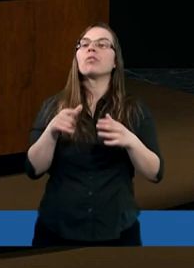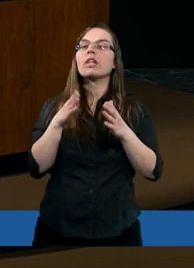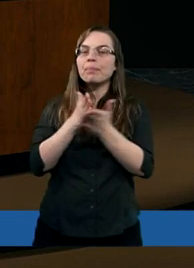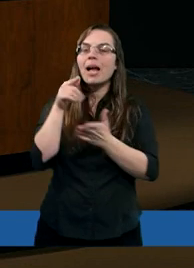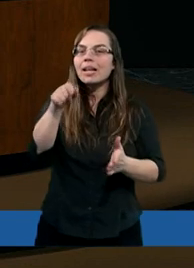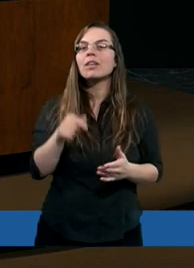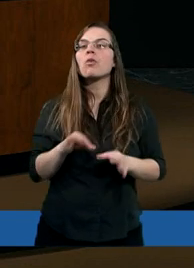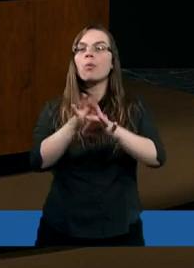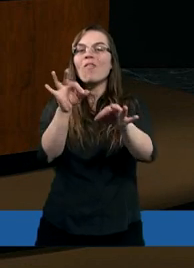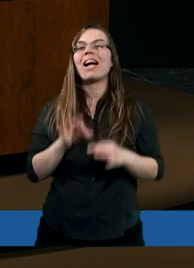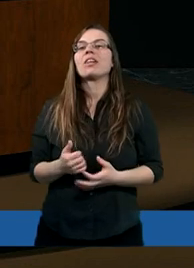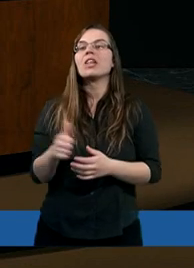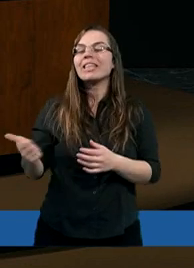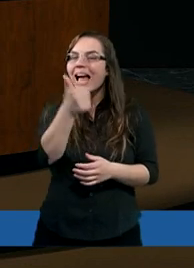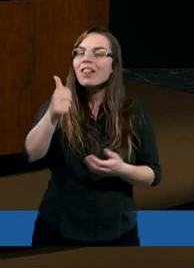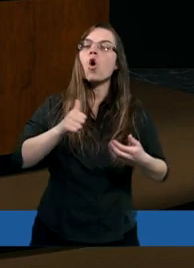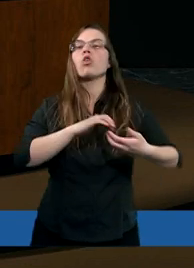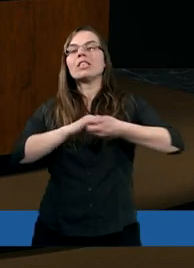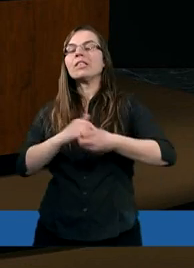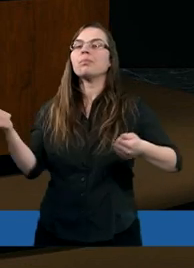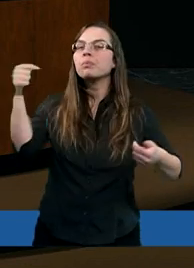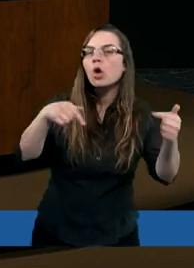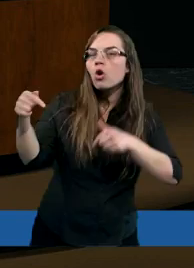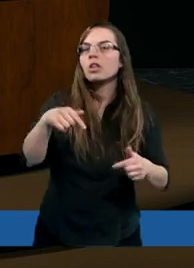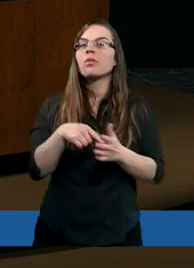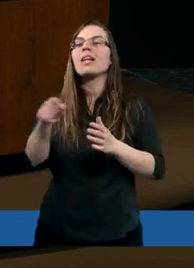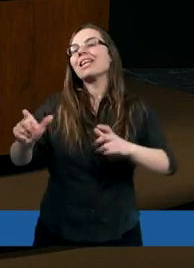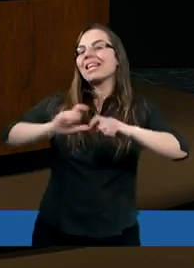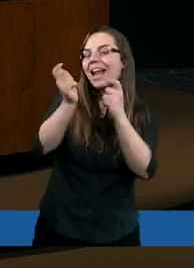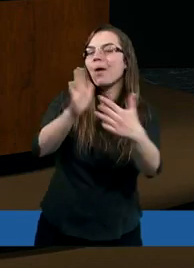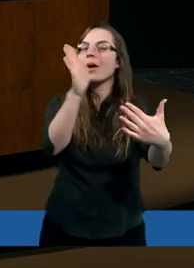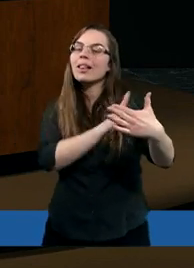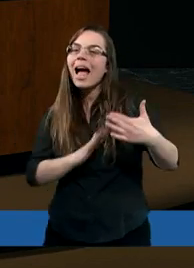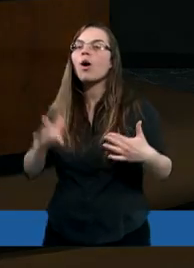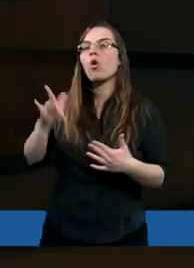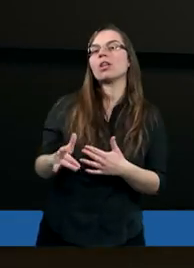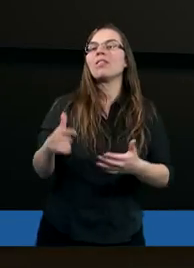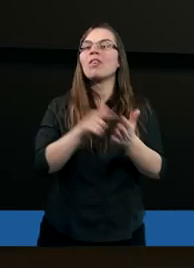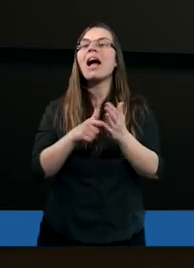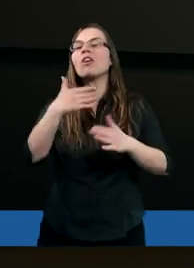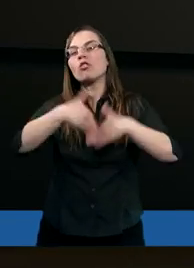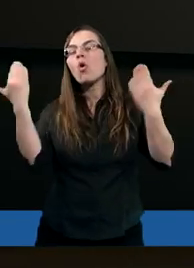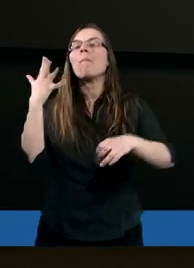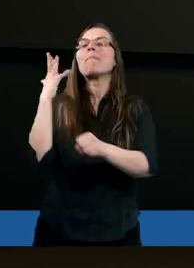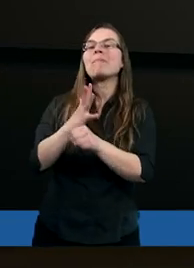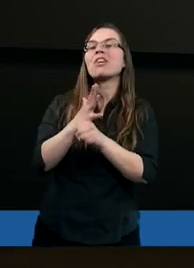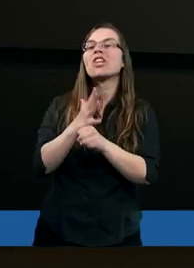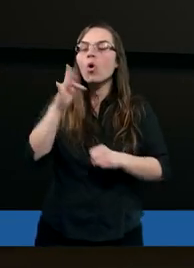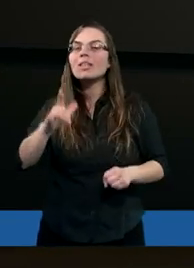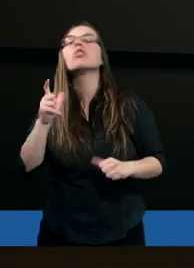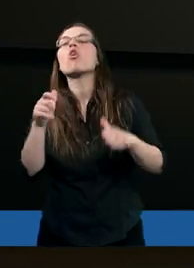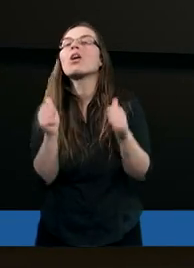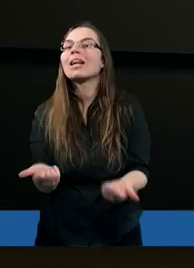przyjścia, jednostki przychodziły. Ale tutaj całe narody, w dniu Pięćdziesiątnicy, co się stało?